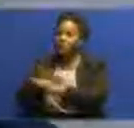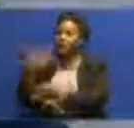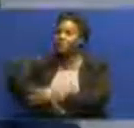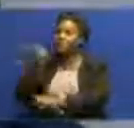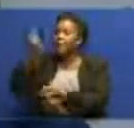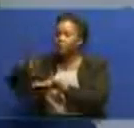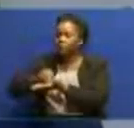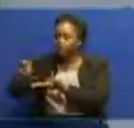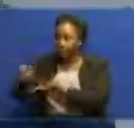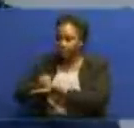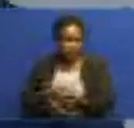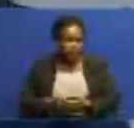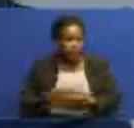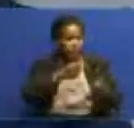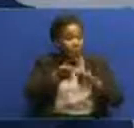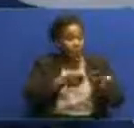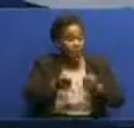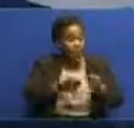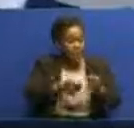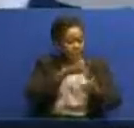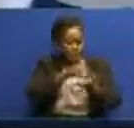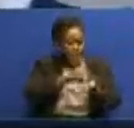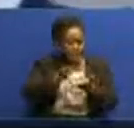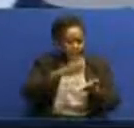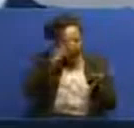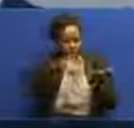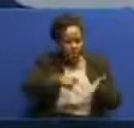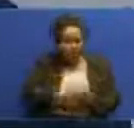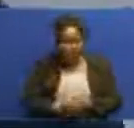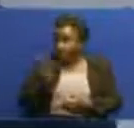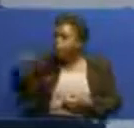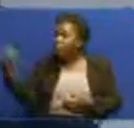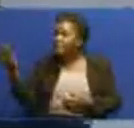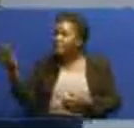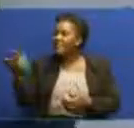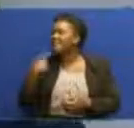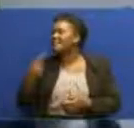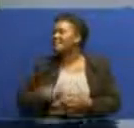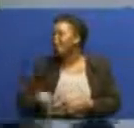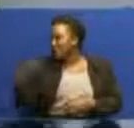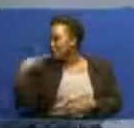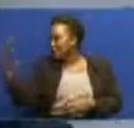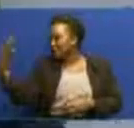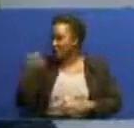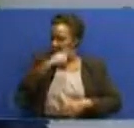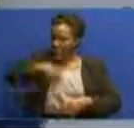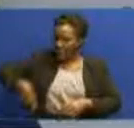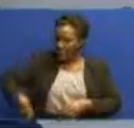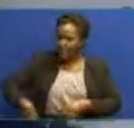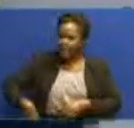Mkurugenzi anaenda kukusanya service lady. Lakini mtumungina anajita na mimi ni nteule. Tena mimi ni mkubo wako.